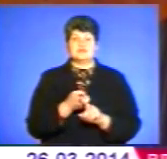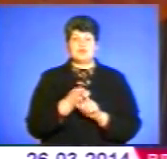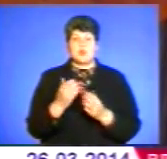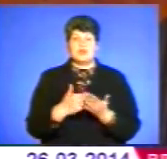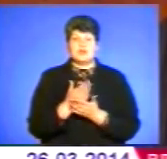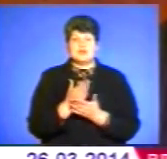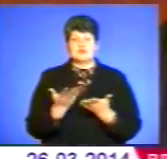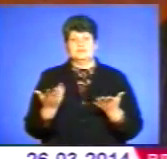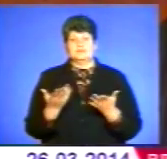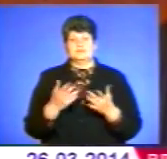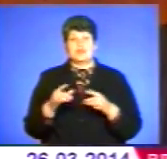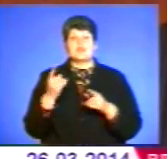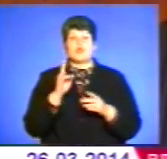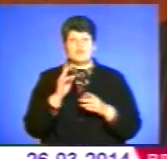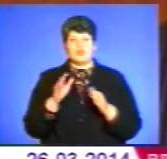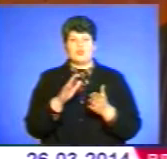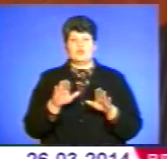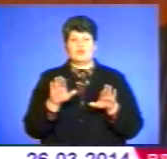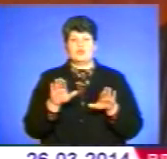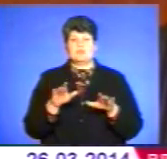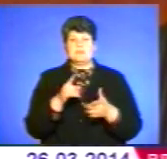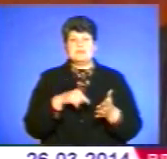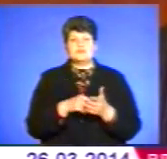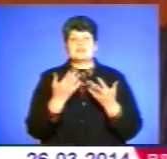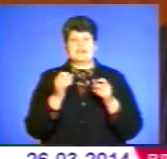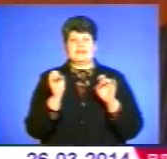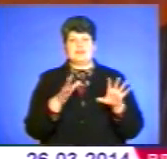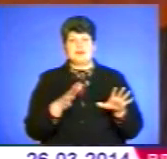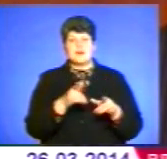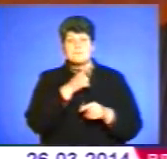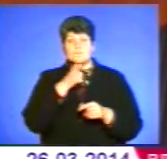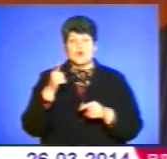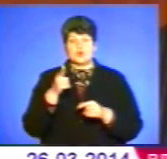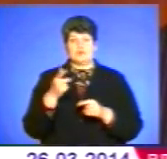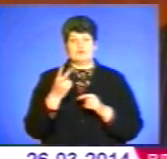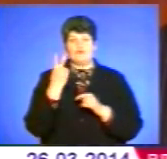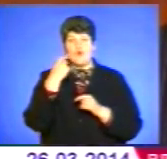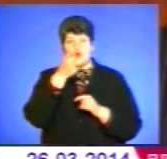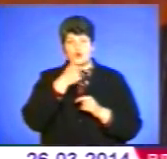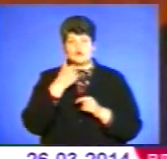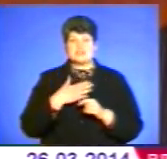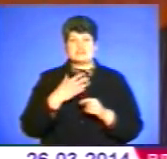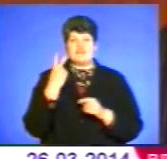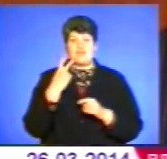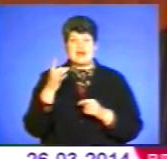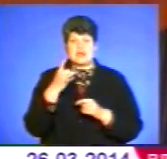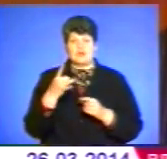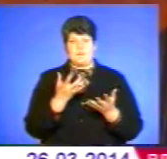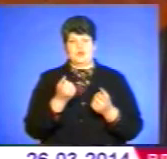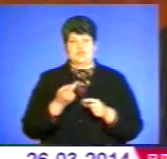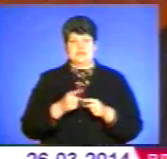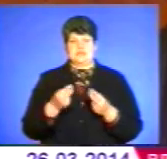будь-яку іншій, якому місту чи якому регіону, скільки віддати. Чудово ми розуміємо, що протягом останніх двох років у нас тільки два регіони отримали всі кошти.